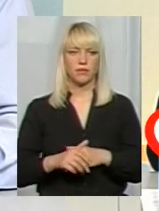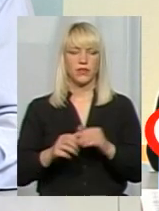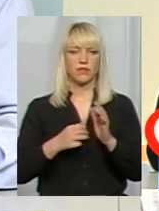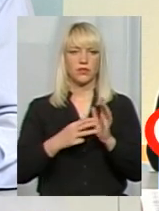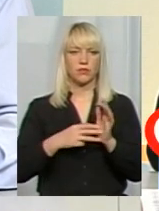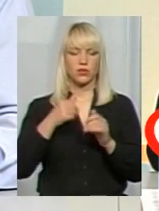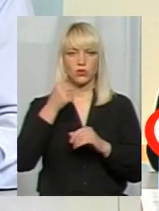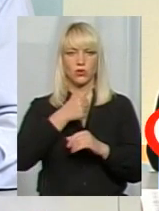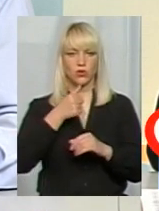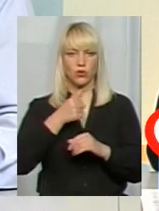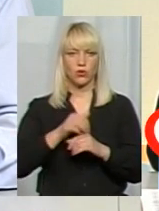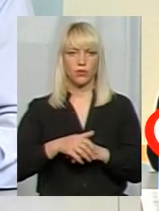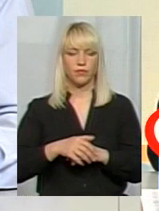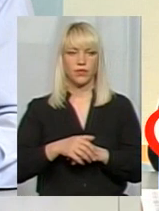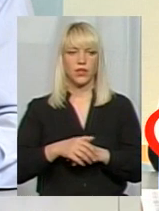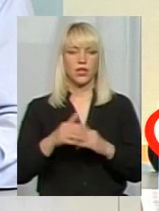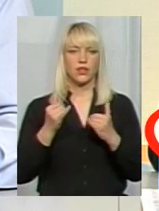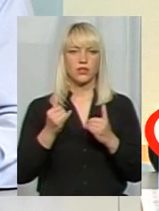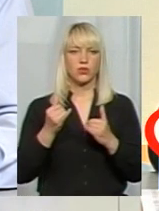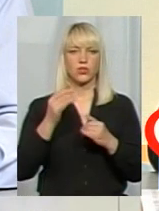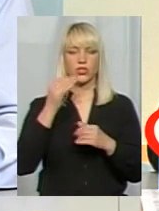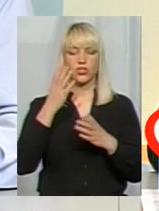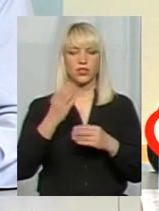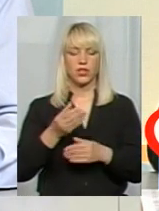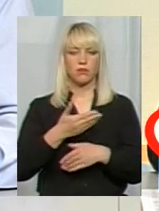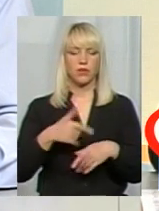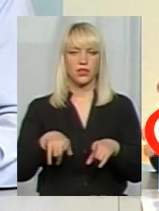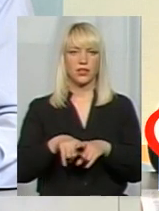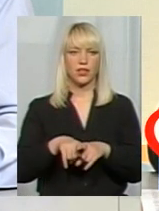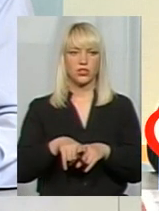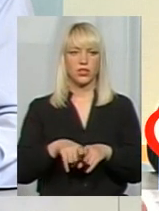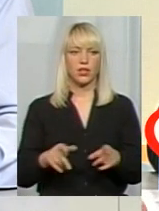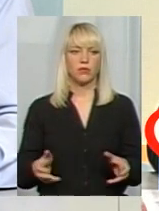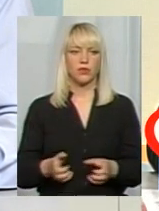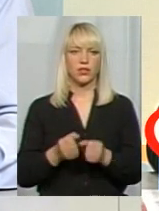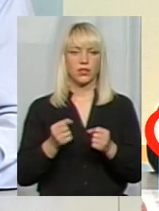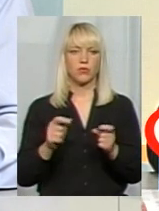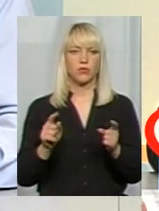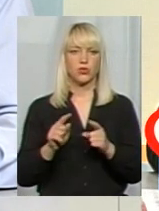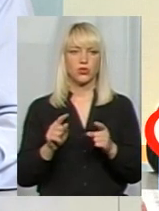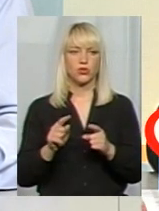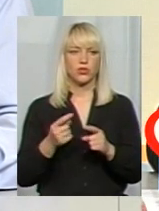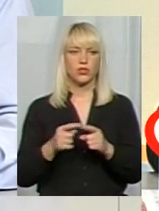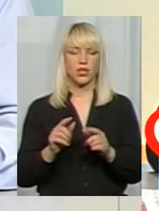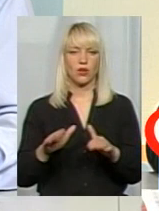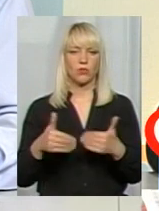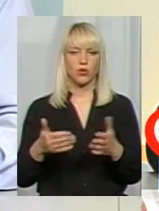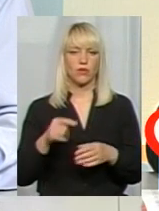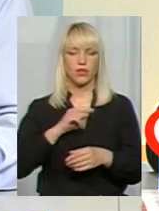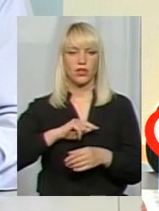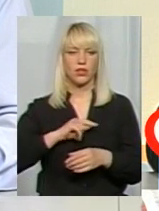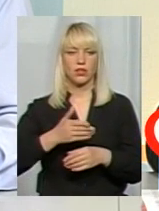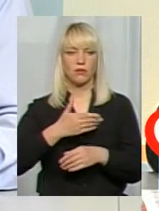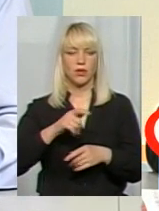року. На сьогоднішній день ми теж, я підтримую, що це рекомендований характер, ми